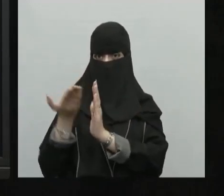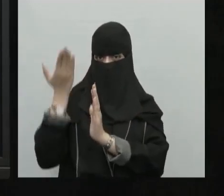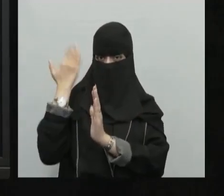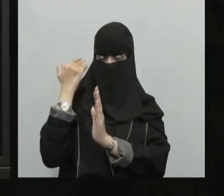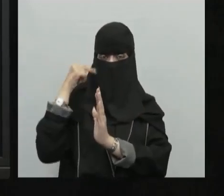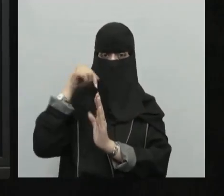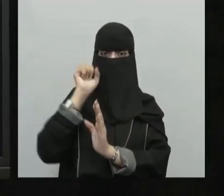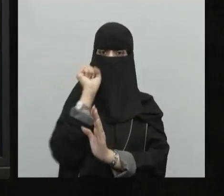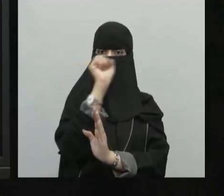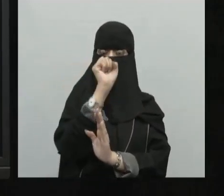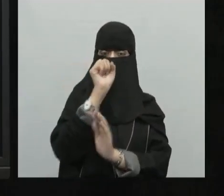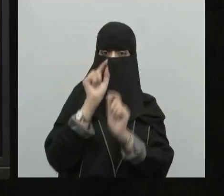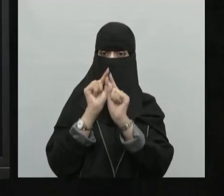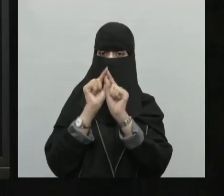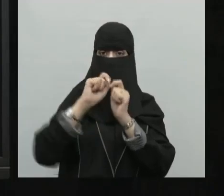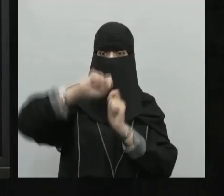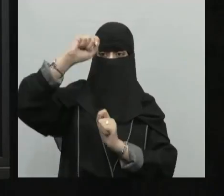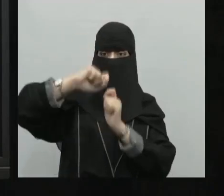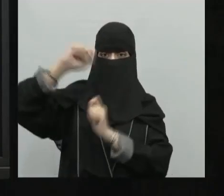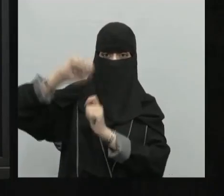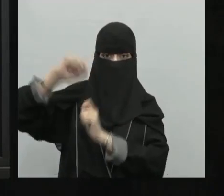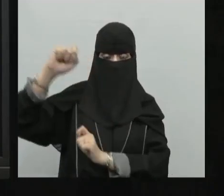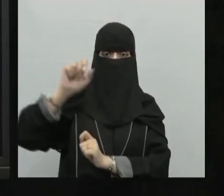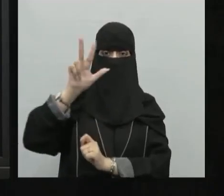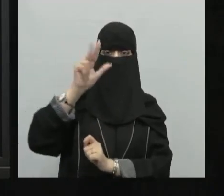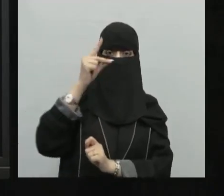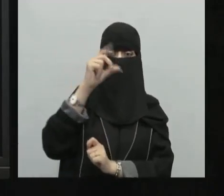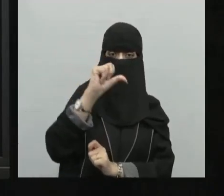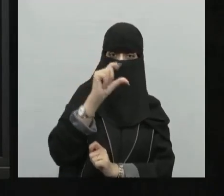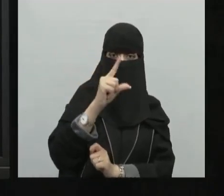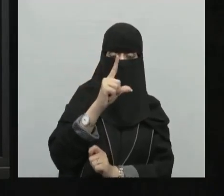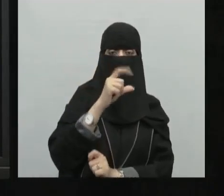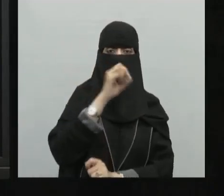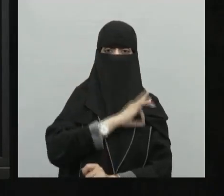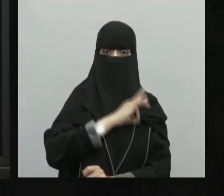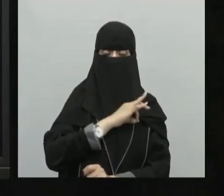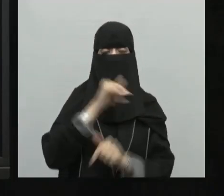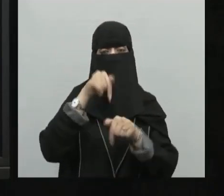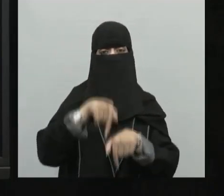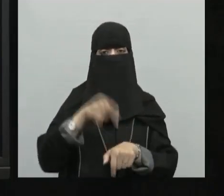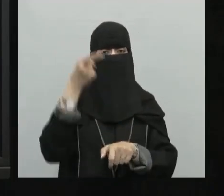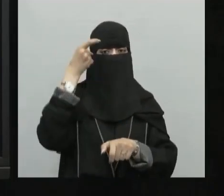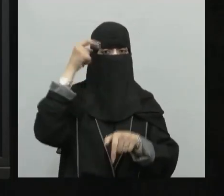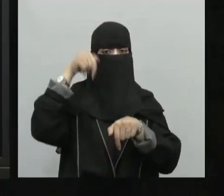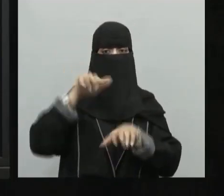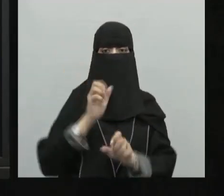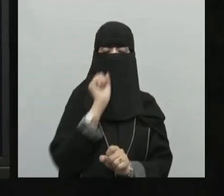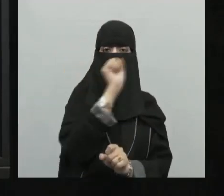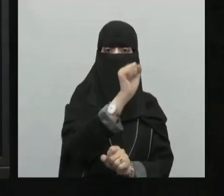الطول وفوائدها أيضا لدوائر العرض خصائص ومميزات بالإضافة إلى